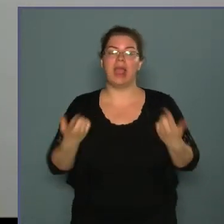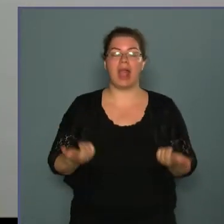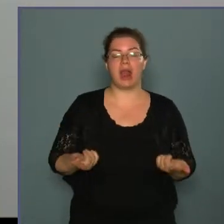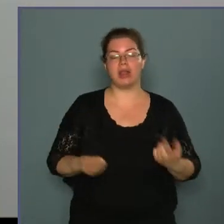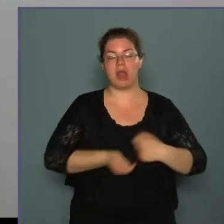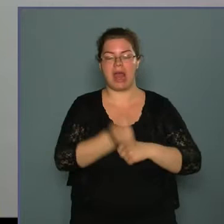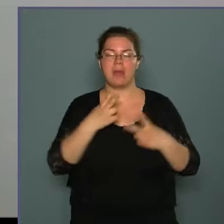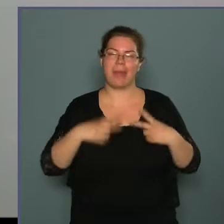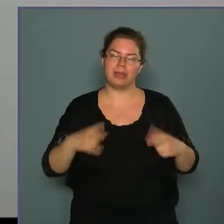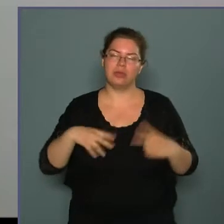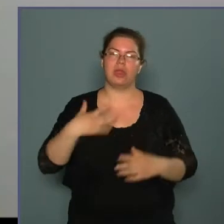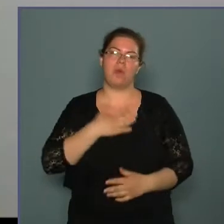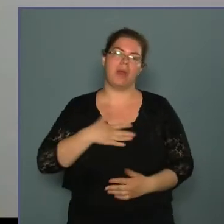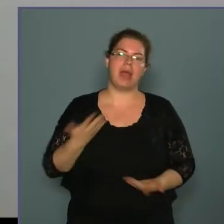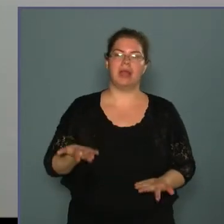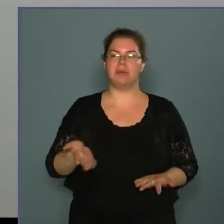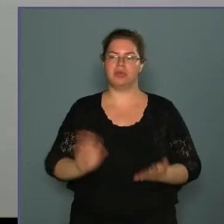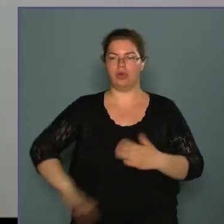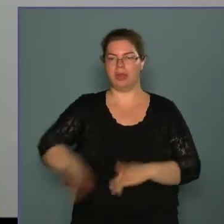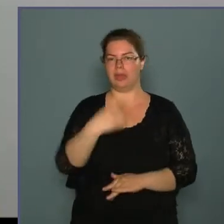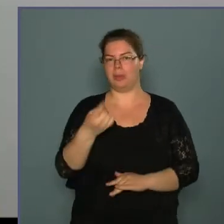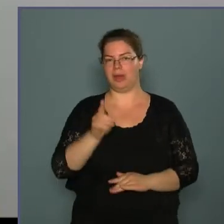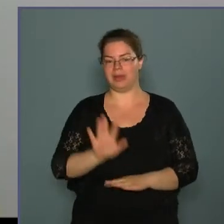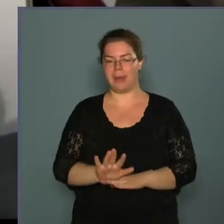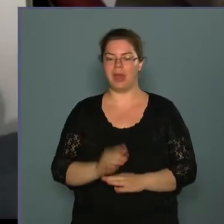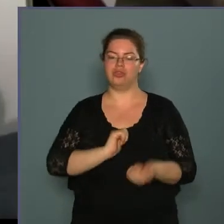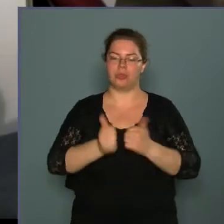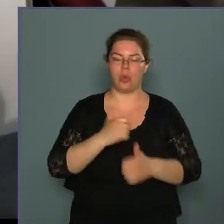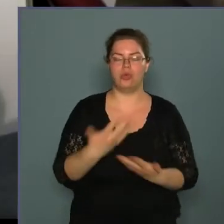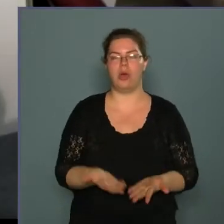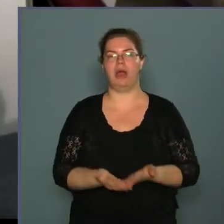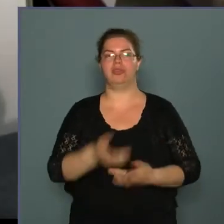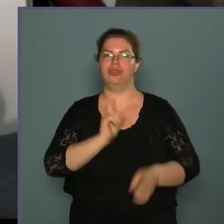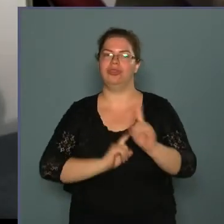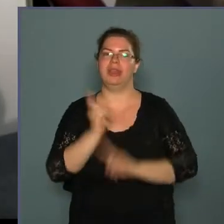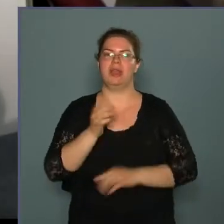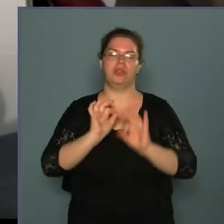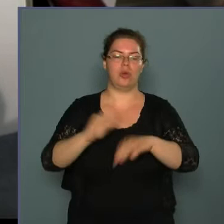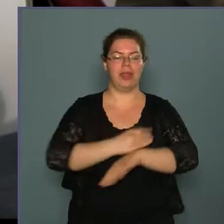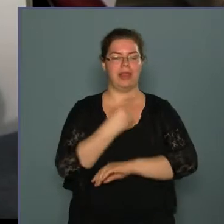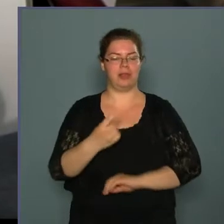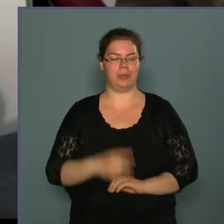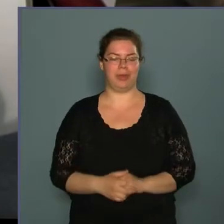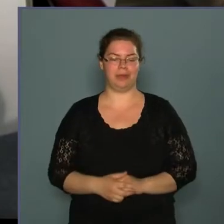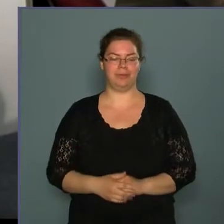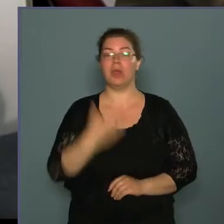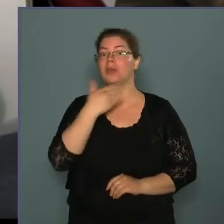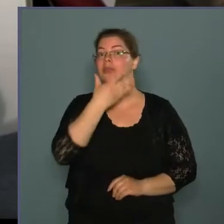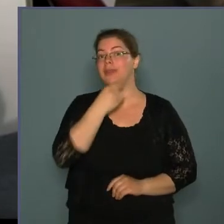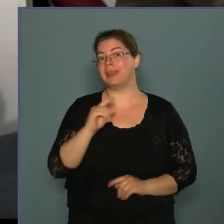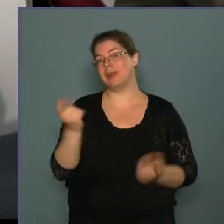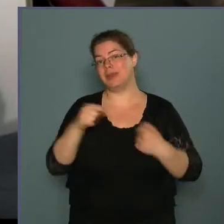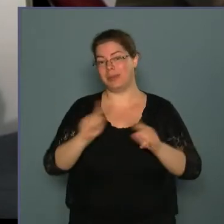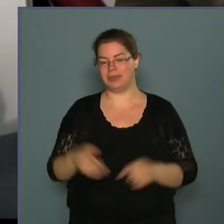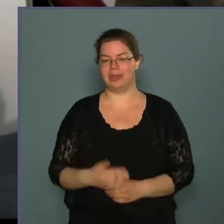megnyugtató kellemes környezetet a maga számára, sportolhasson, sétálhasson, jól érezhessen magát. Köszönjük